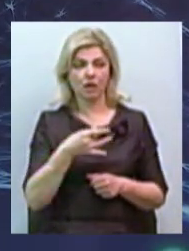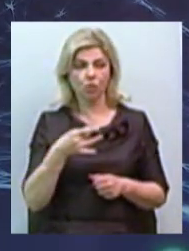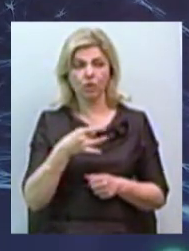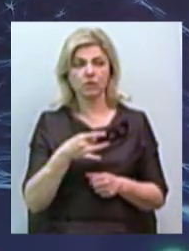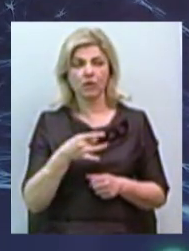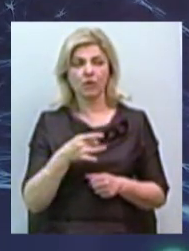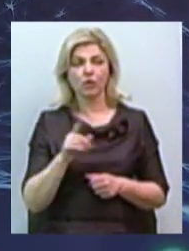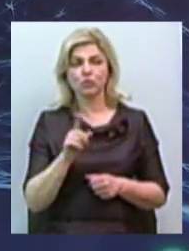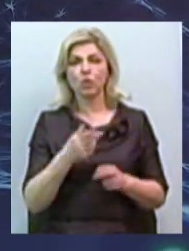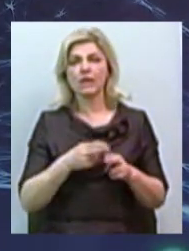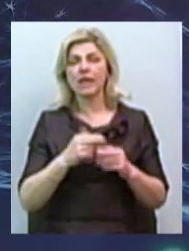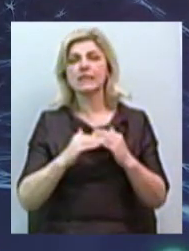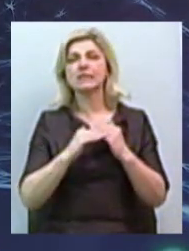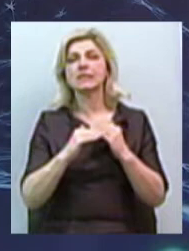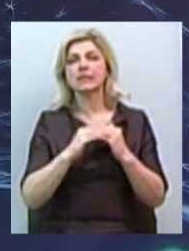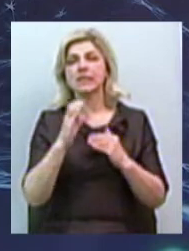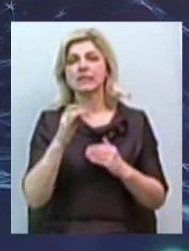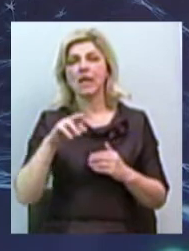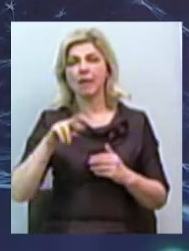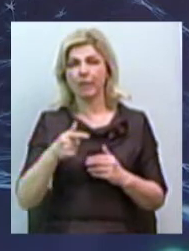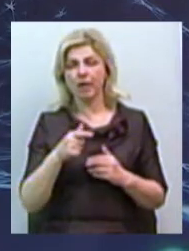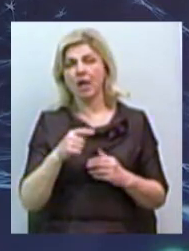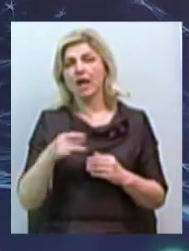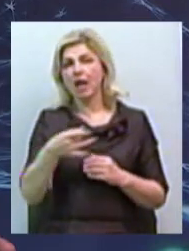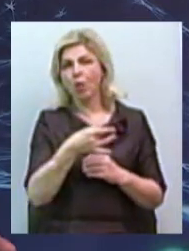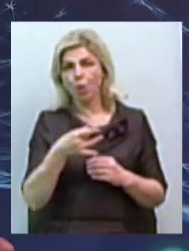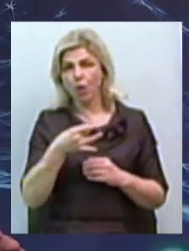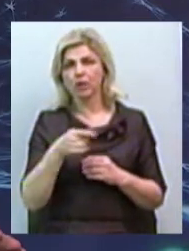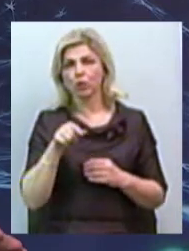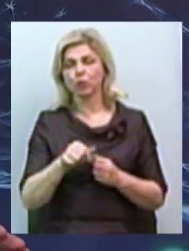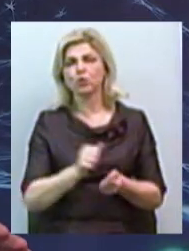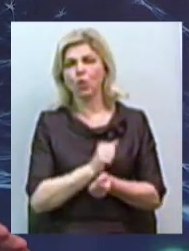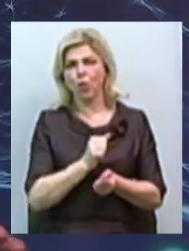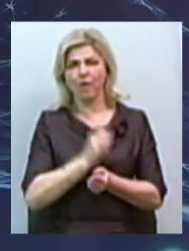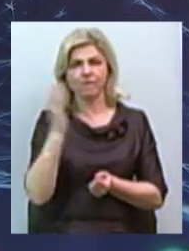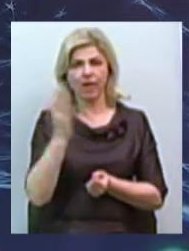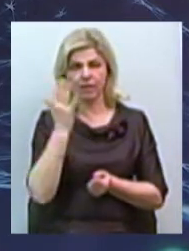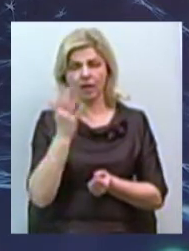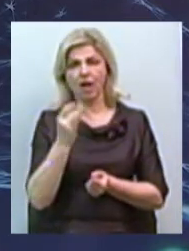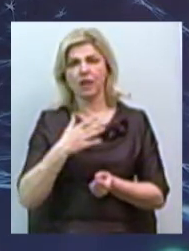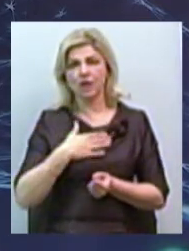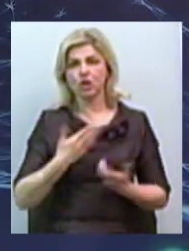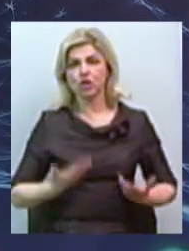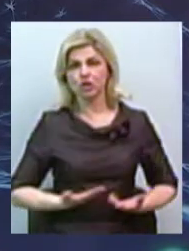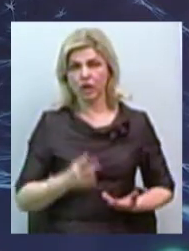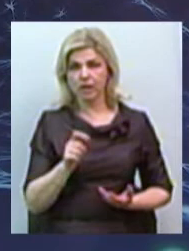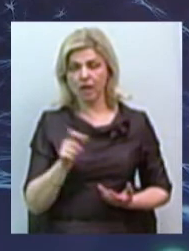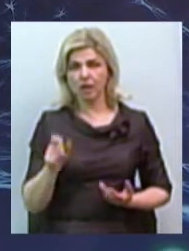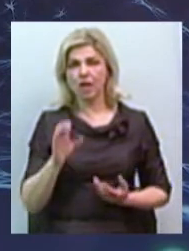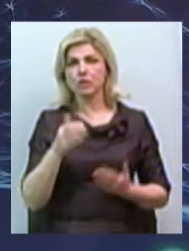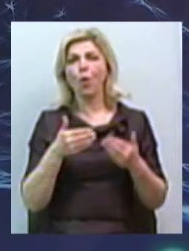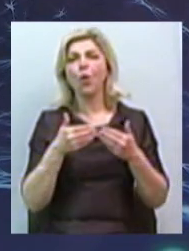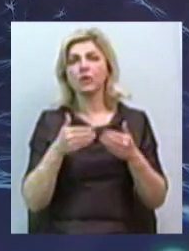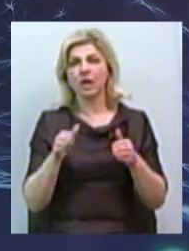що це степний регіон, де більш сухий вітер, і наші жителі знаходяться з відкритими